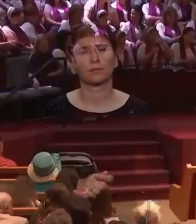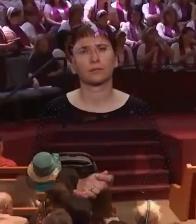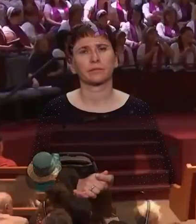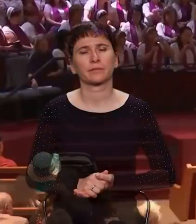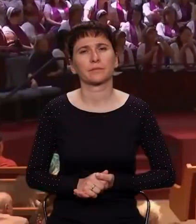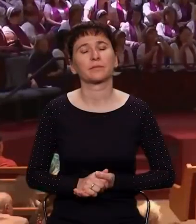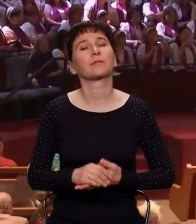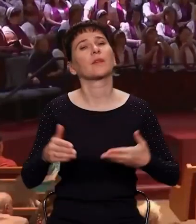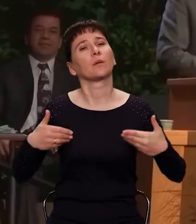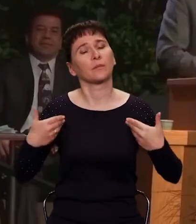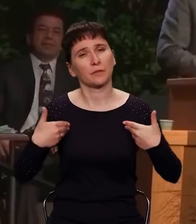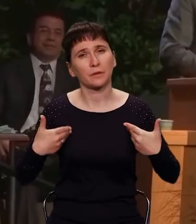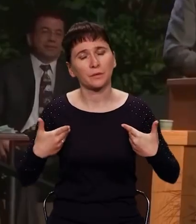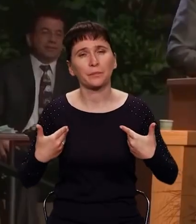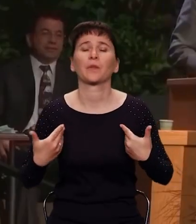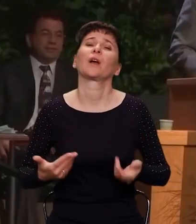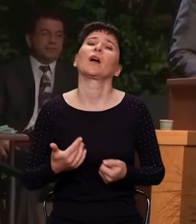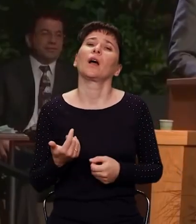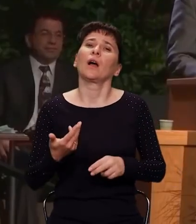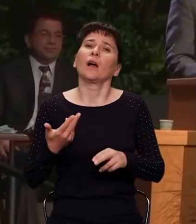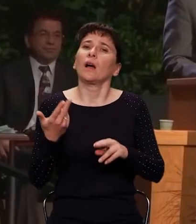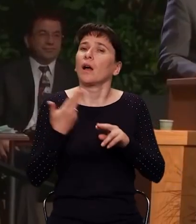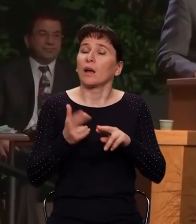Это слово самого Господа.